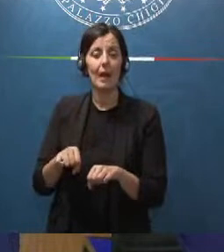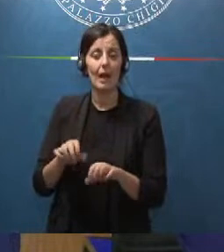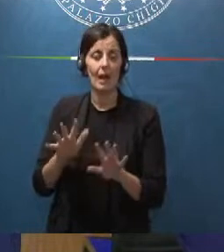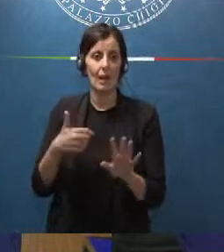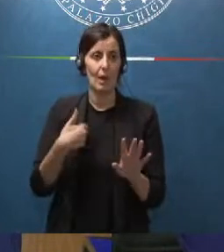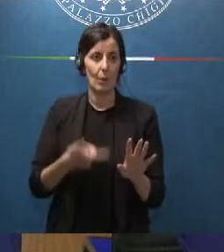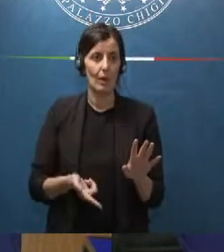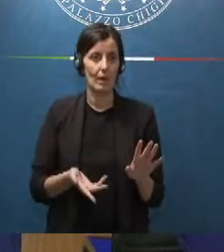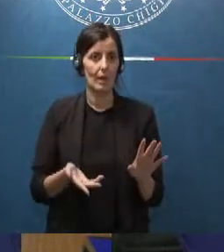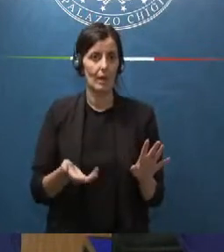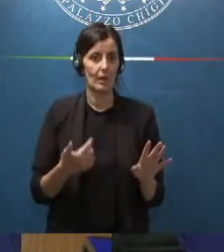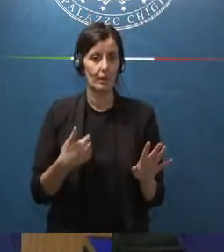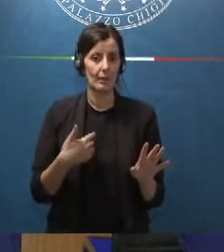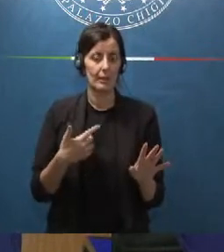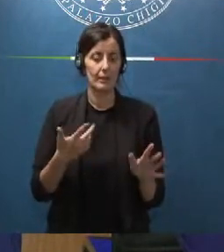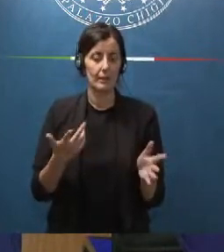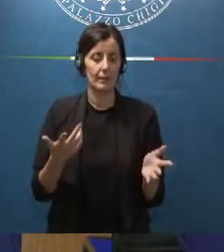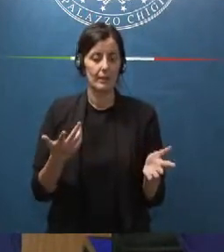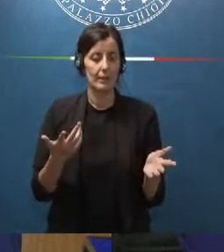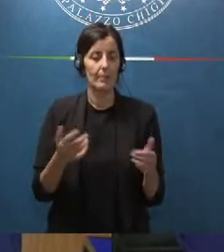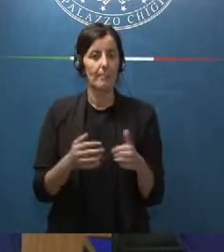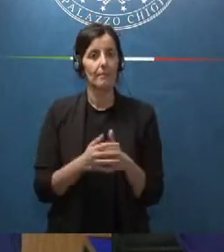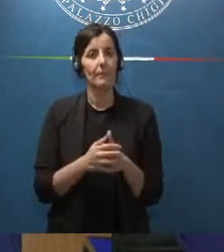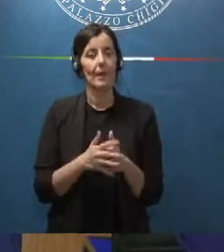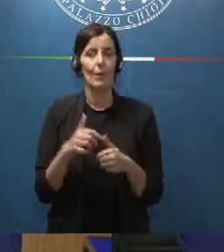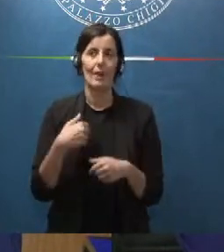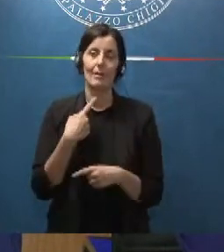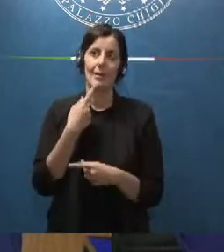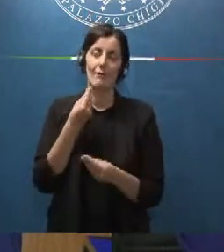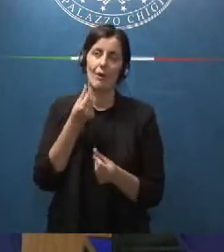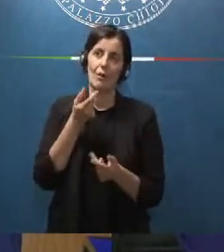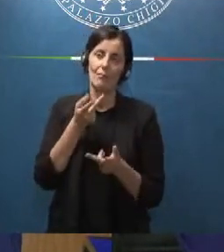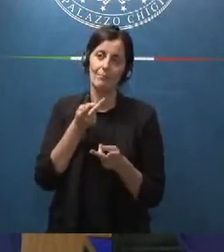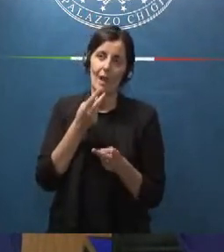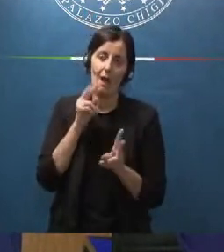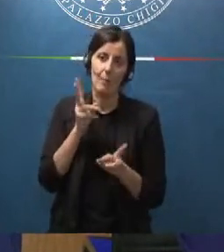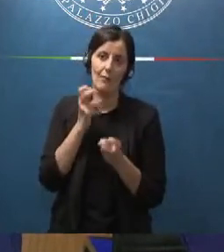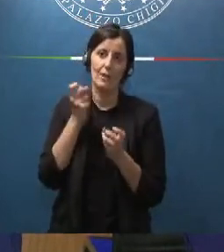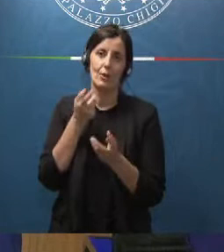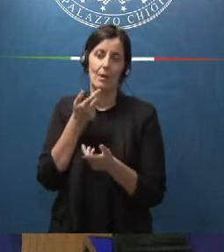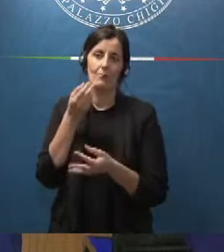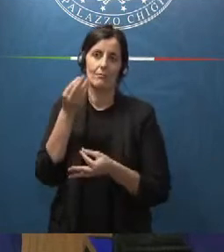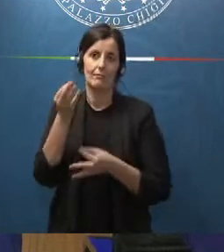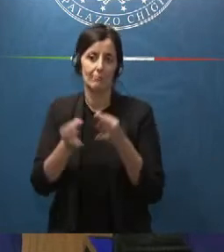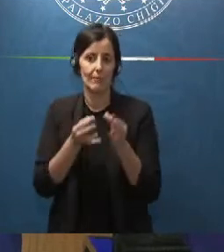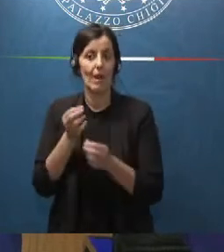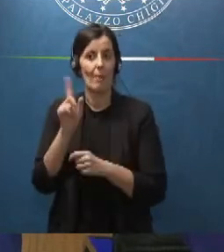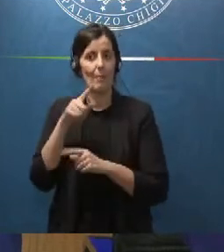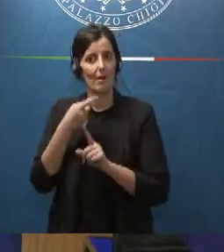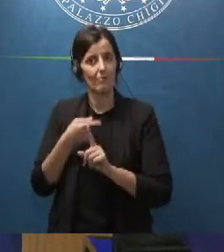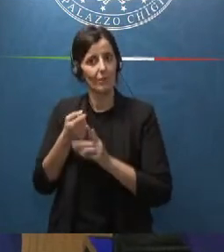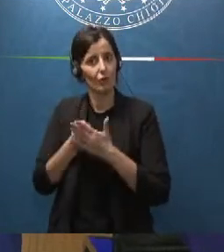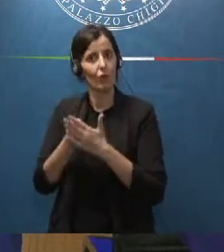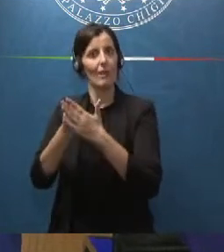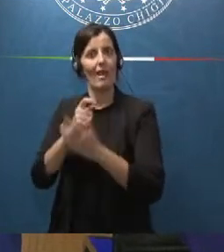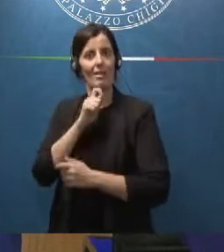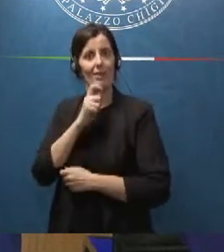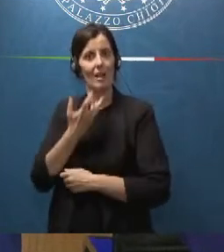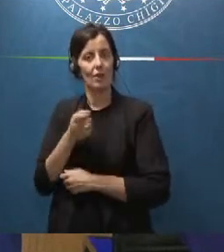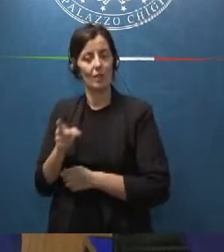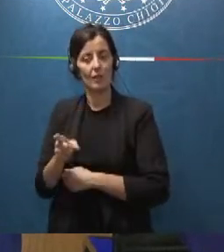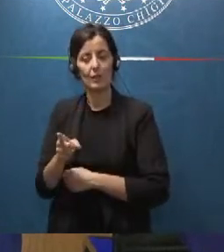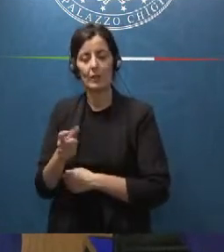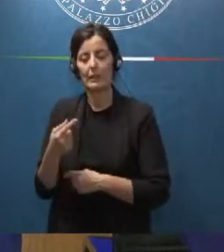adesso diciamo spendo una parola a favore delle intercettazioni non abbiamo invece la